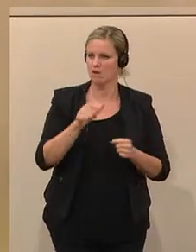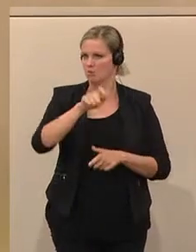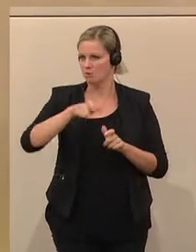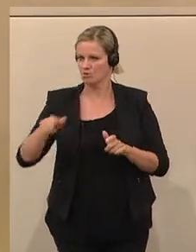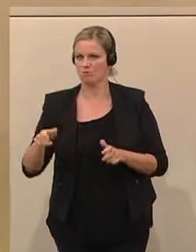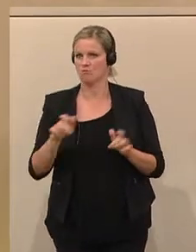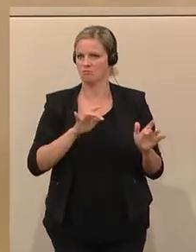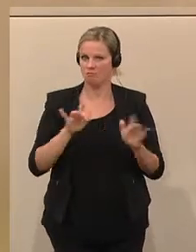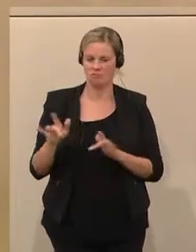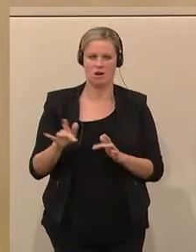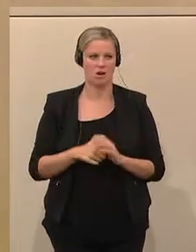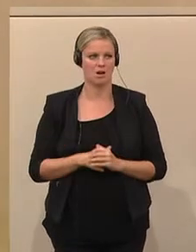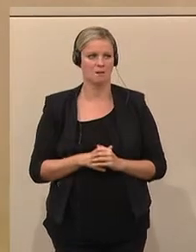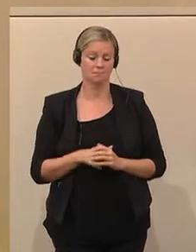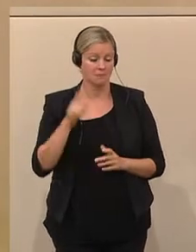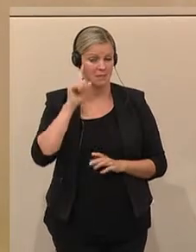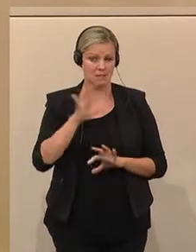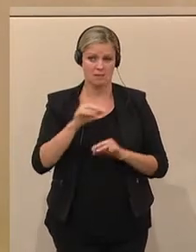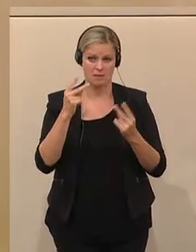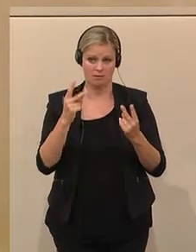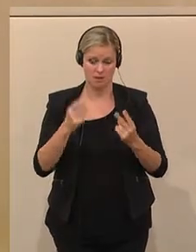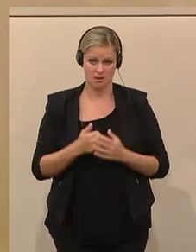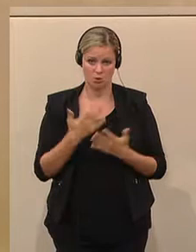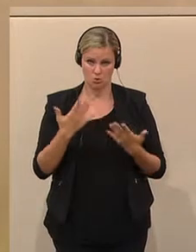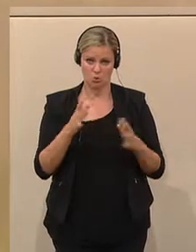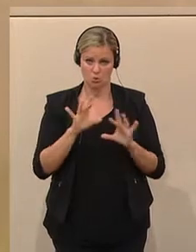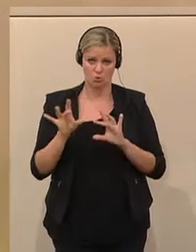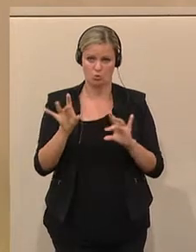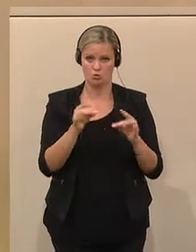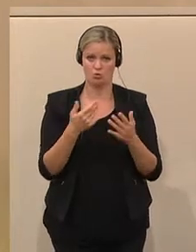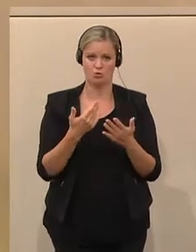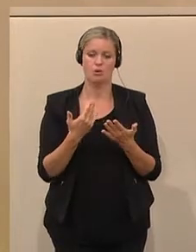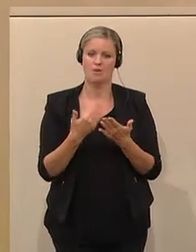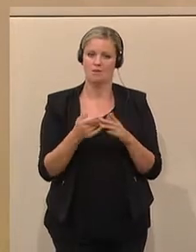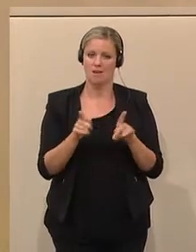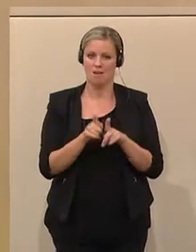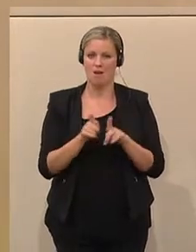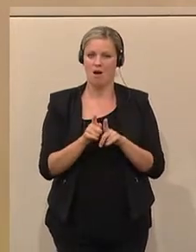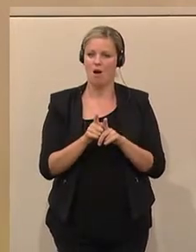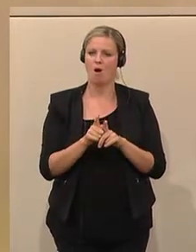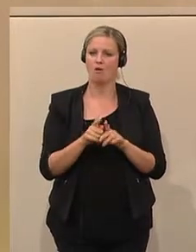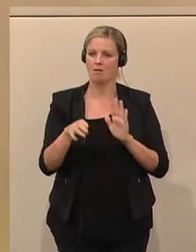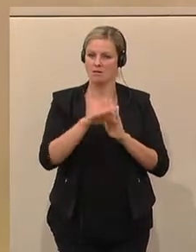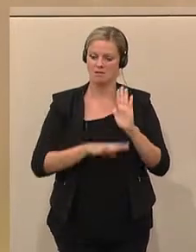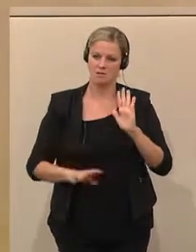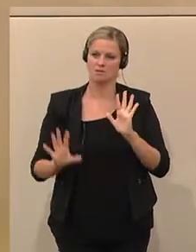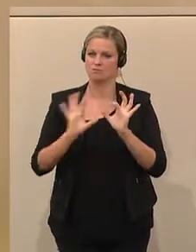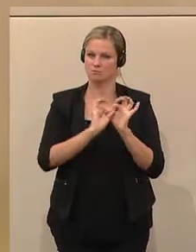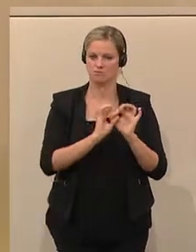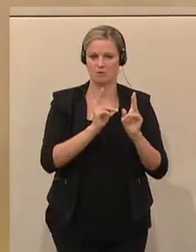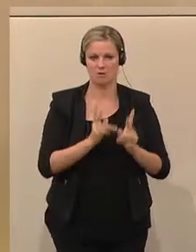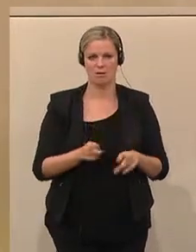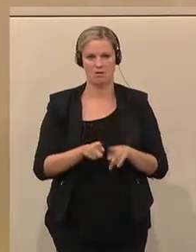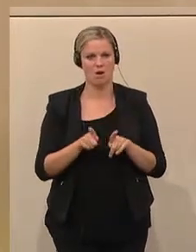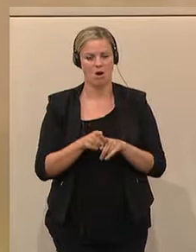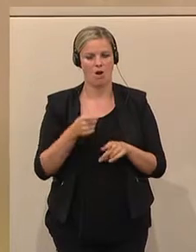erbringen, was, glaube ich, ganz wichtig ist und es eben logistisch manifestieren und, wie sich die Kollegin Hammerschmidt schon gesagt hat,